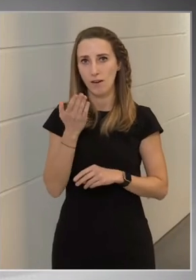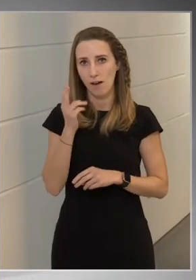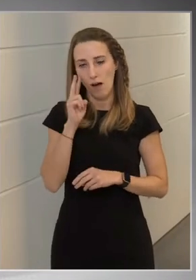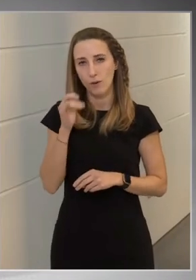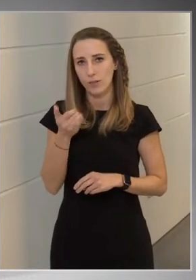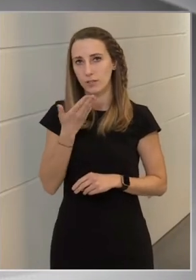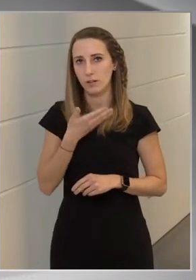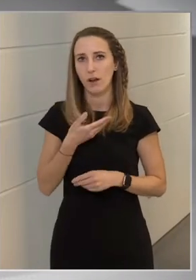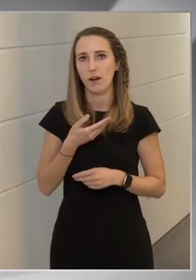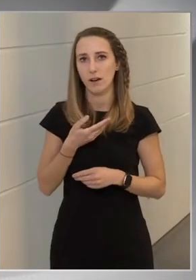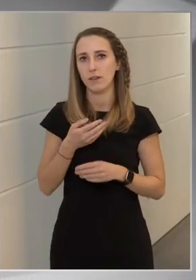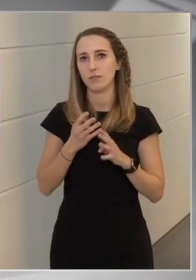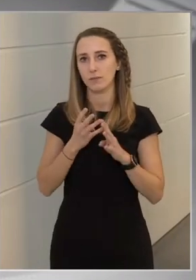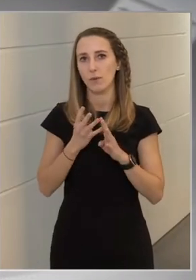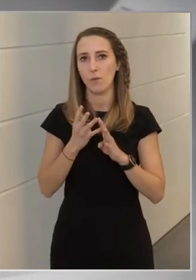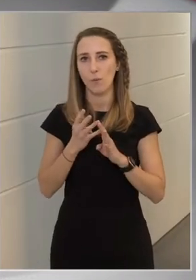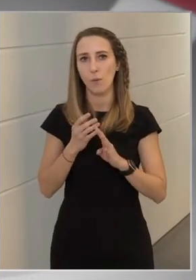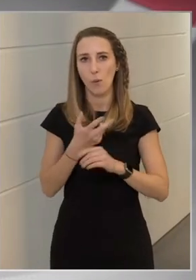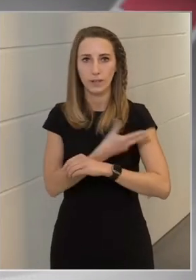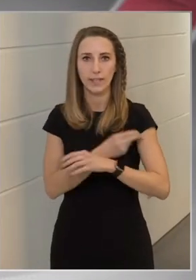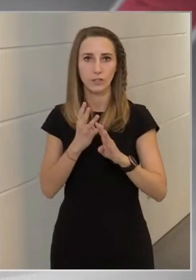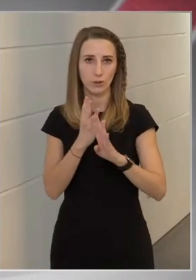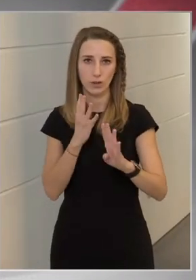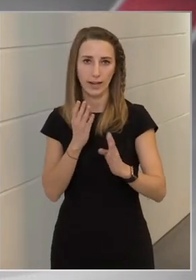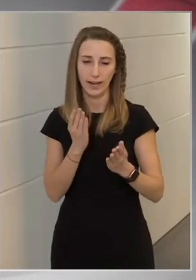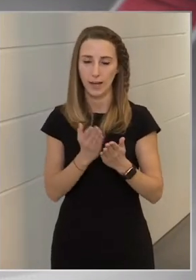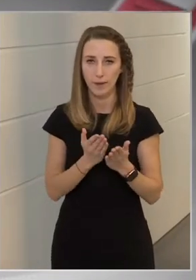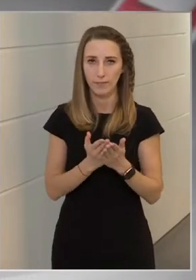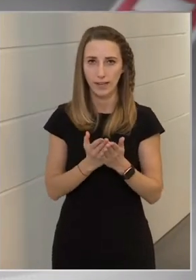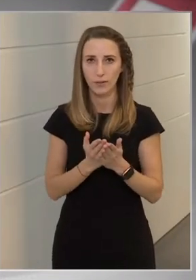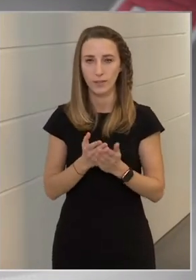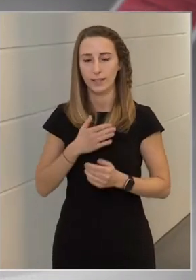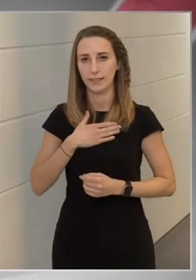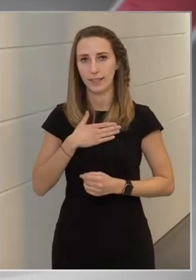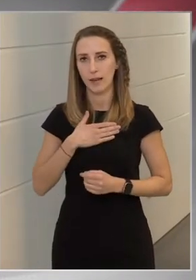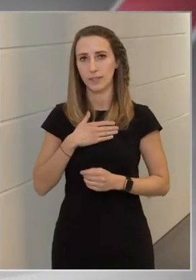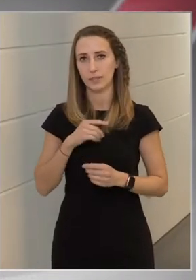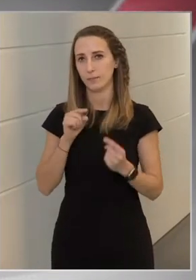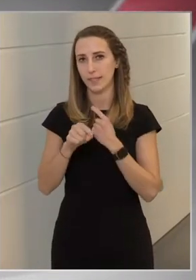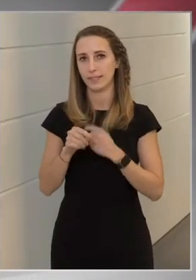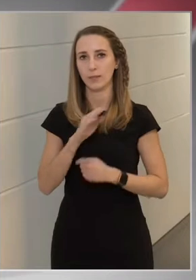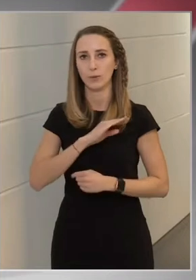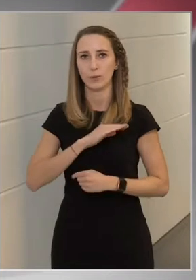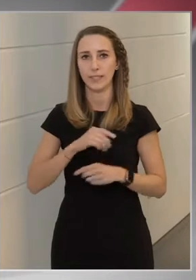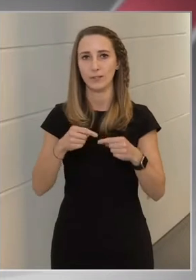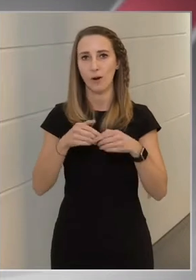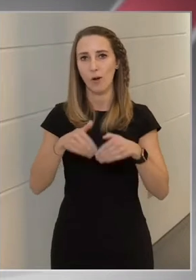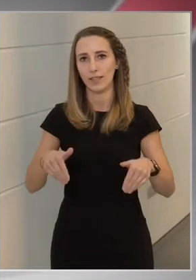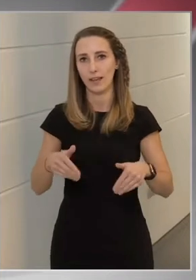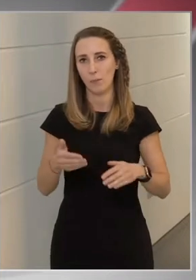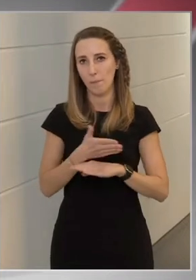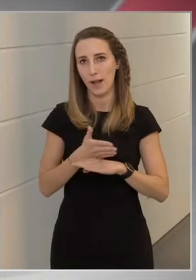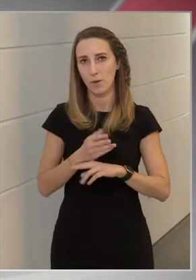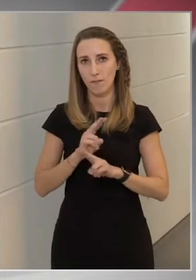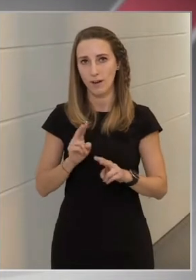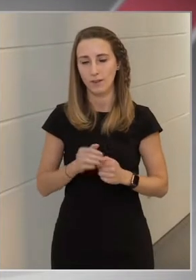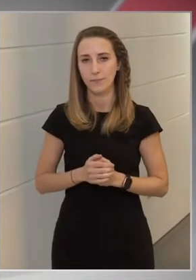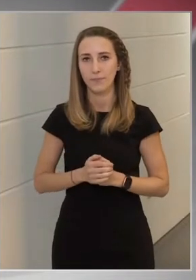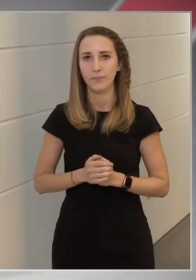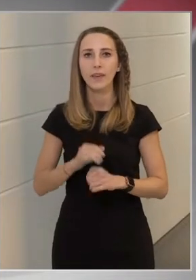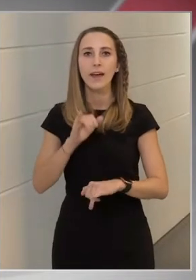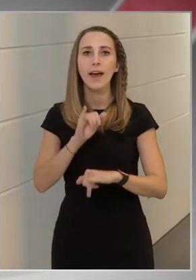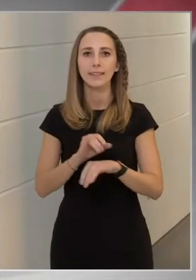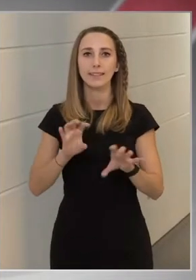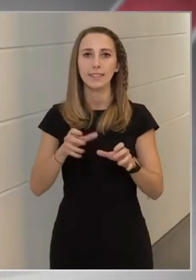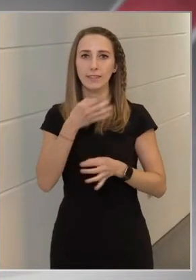mindenben az oltási sor ennek ez sem feláll meg, de nálam ez messze a tűréshatáron belül van. A heti tévé